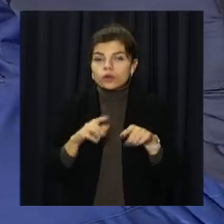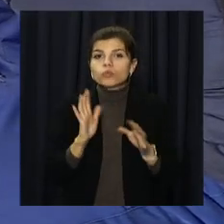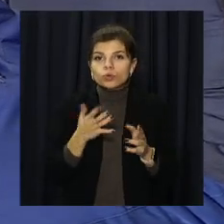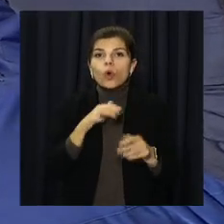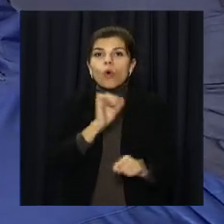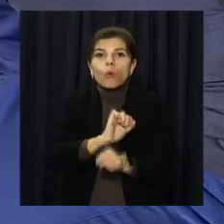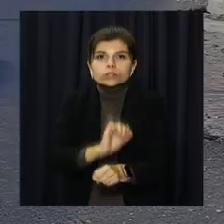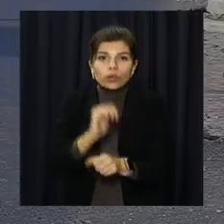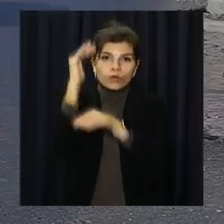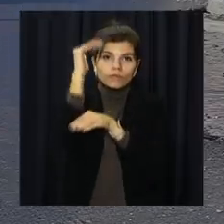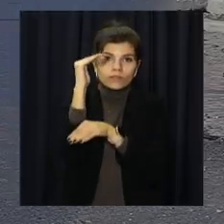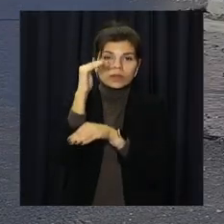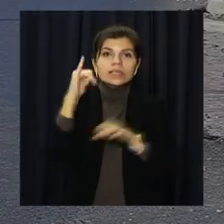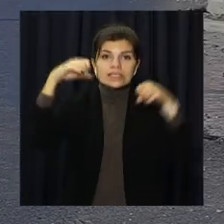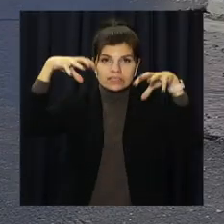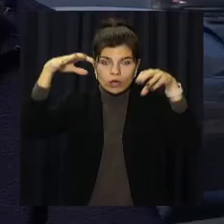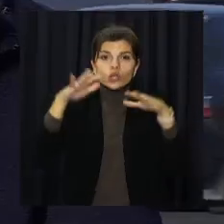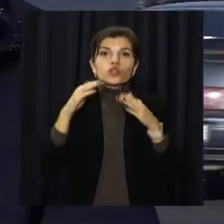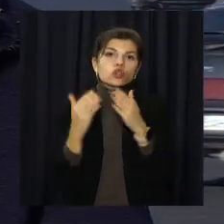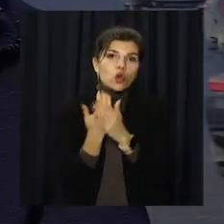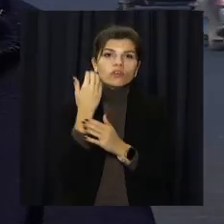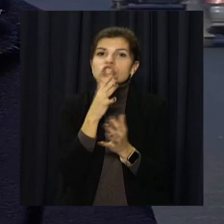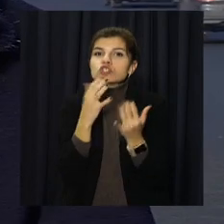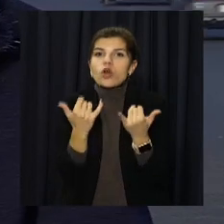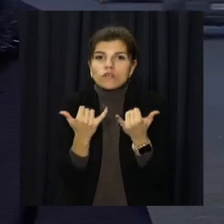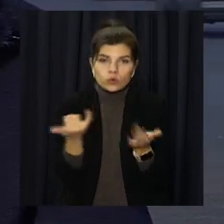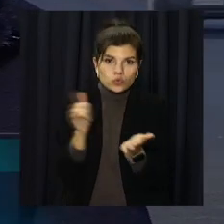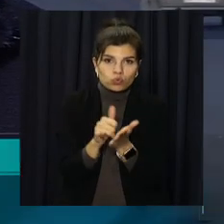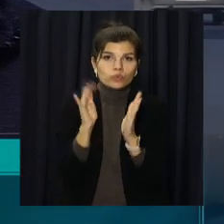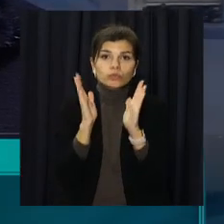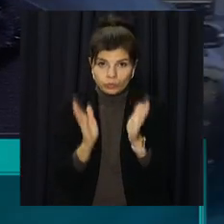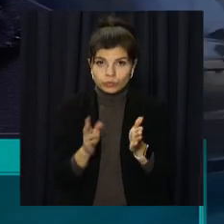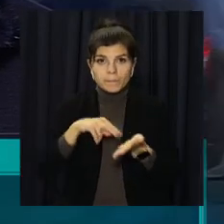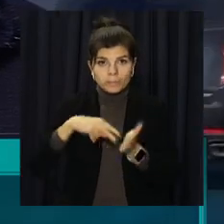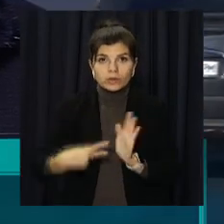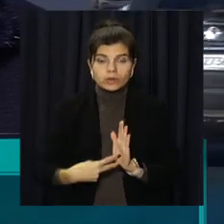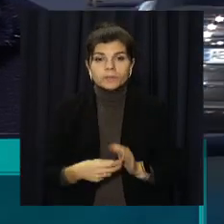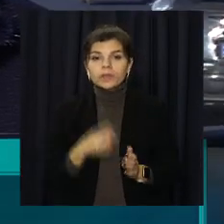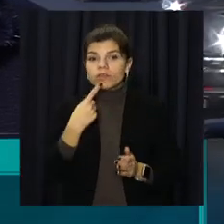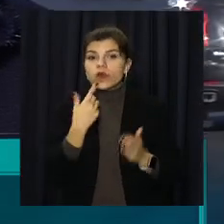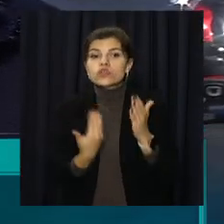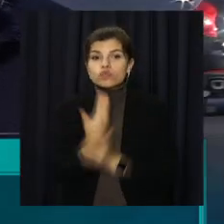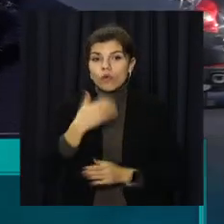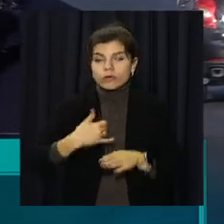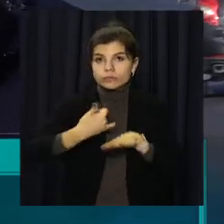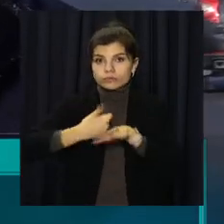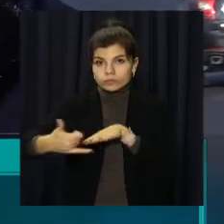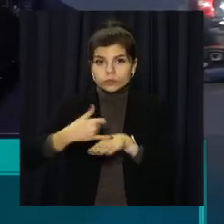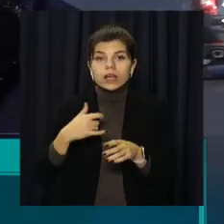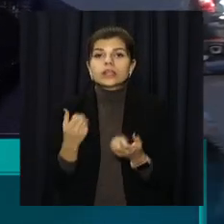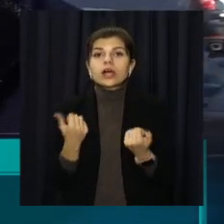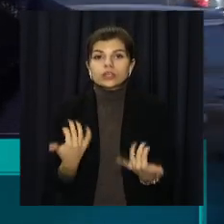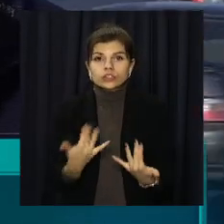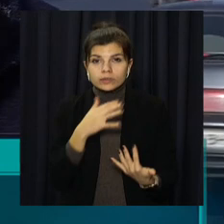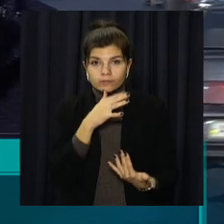та облаштують нове освітлення. Практично по всій дорозі вкладені нові асфальтобетонне покриття. На даний час